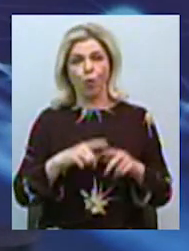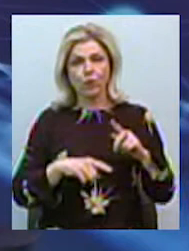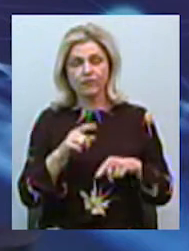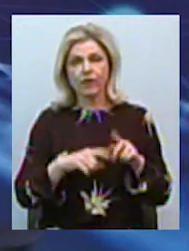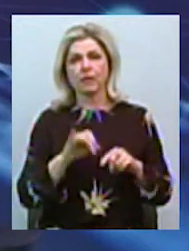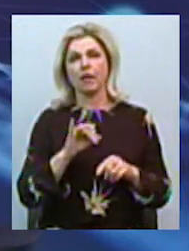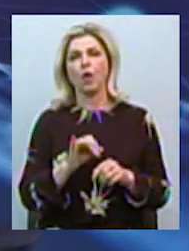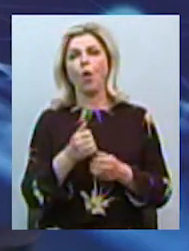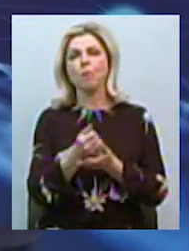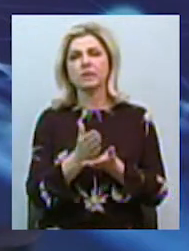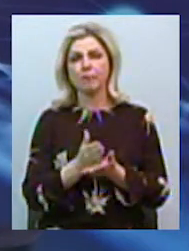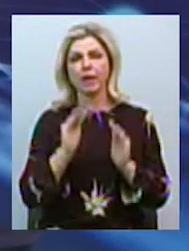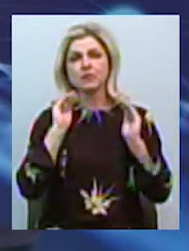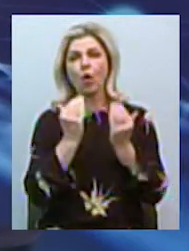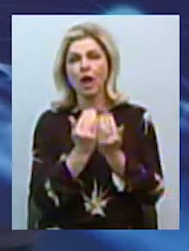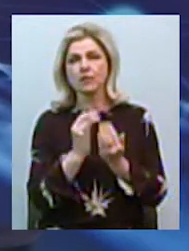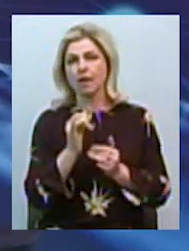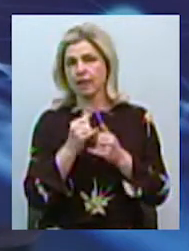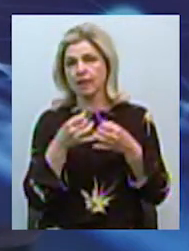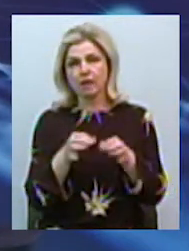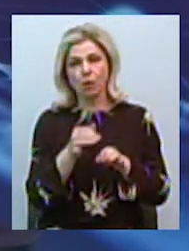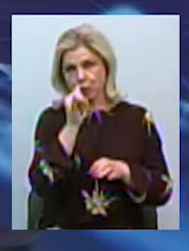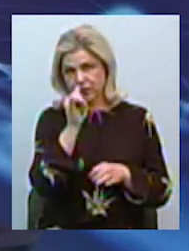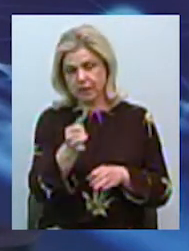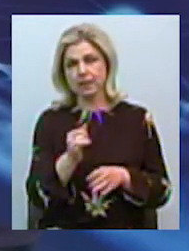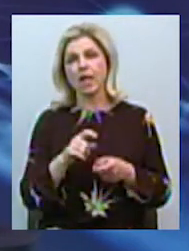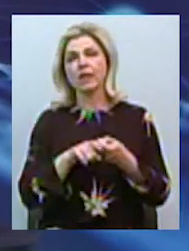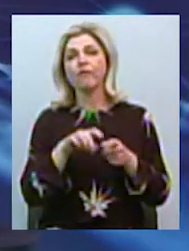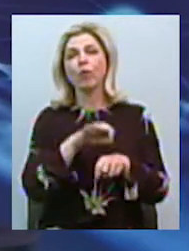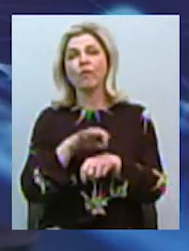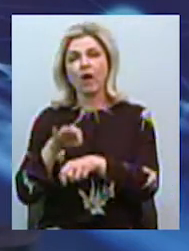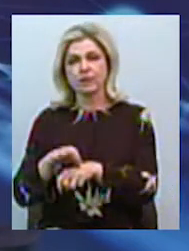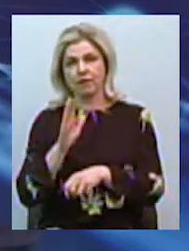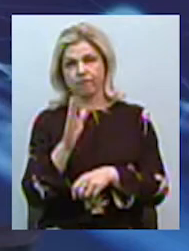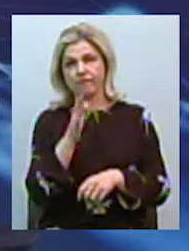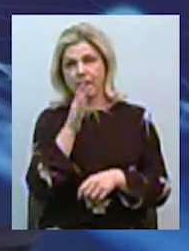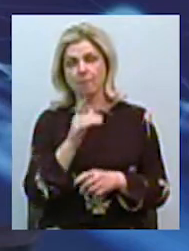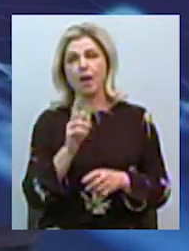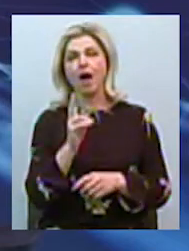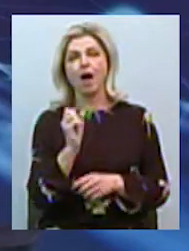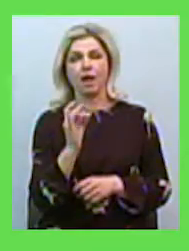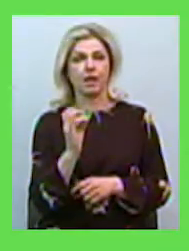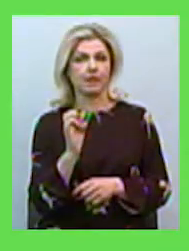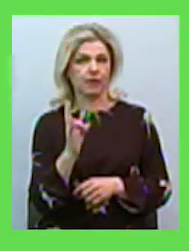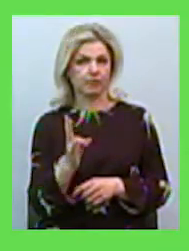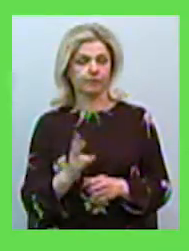ізоляцію і не допустити їх інфікування в період карантину. Далі пряма мова.